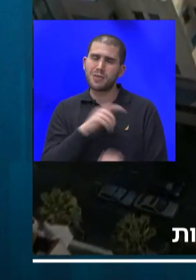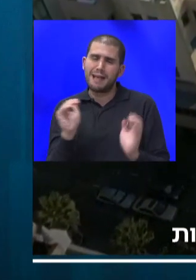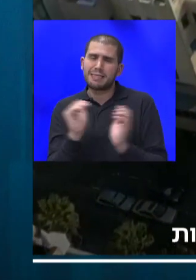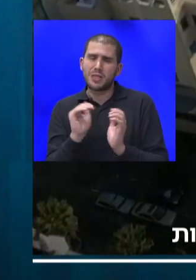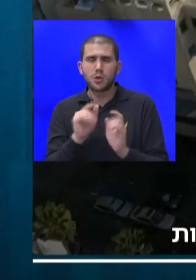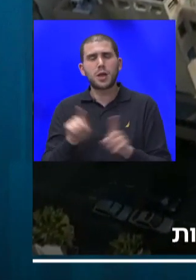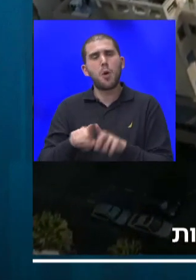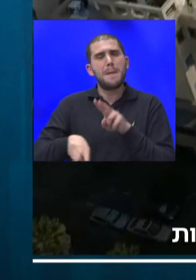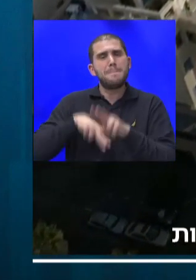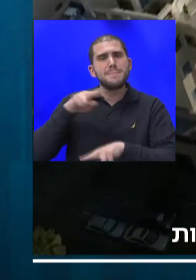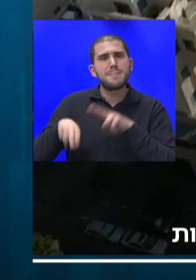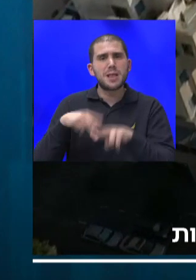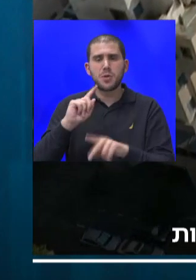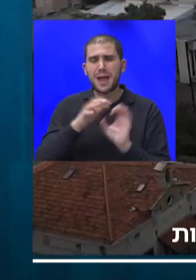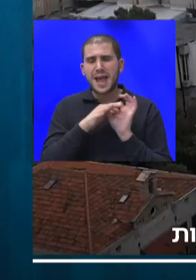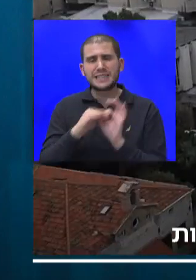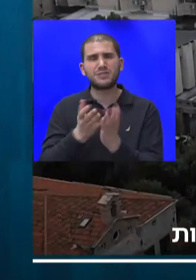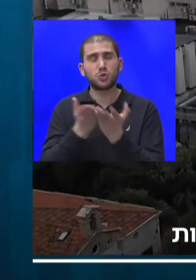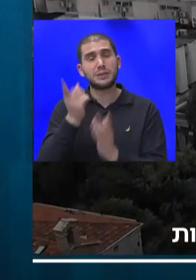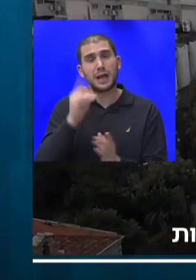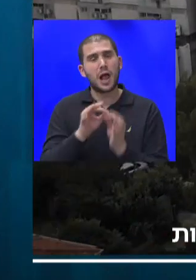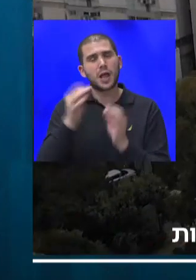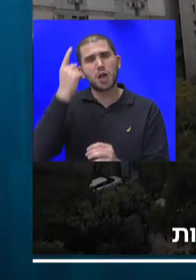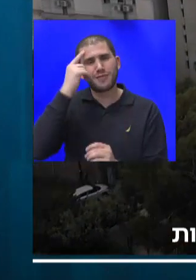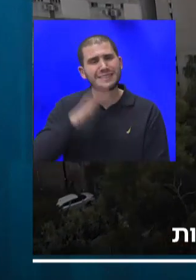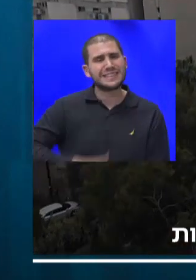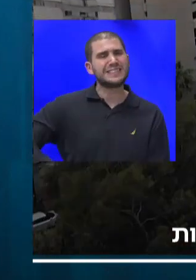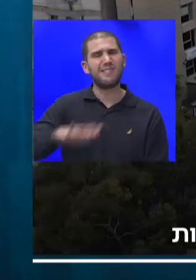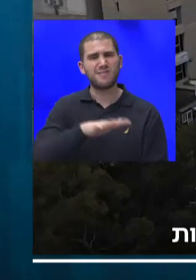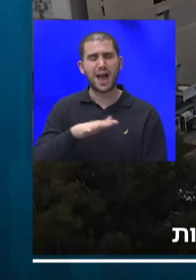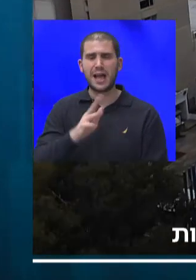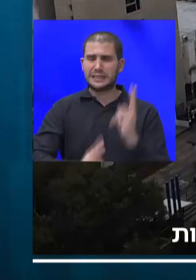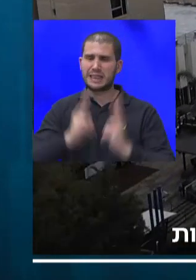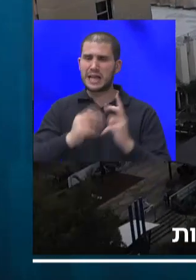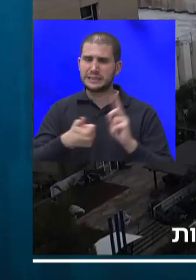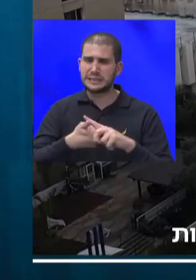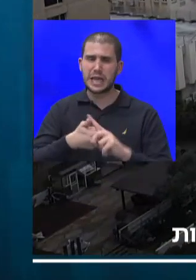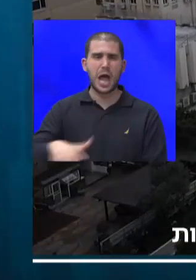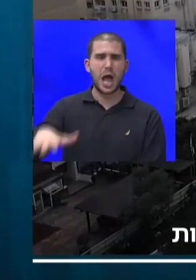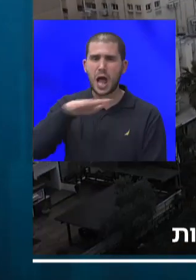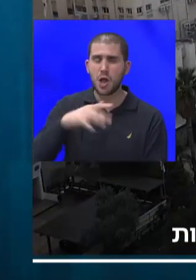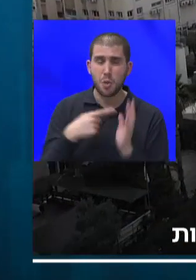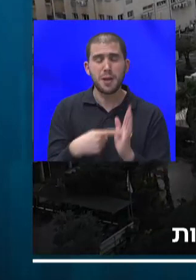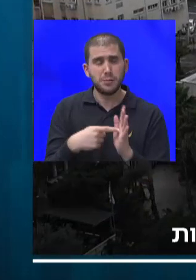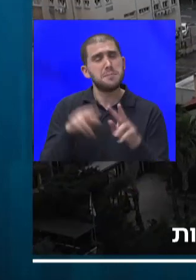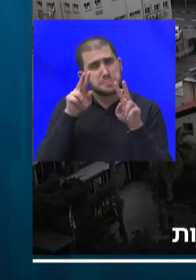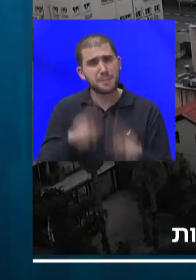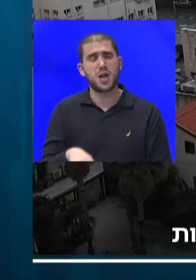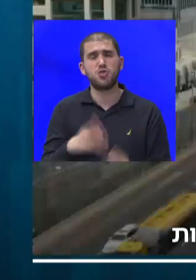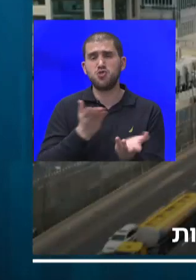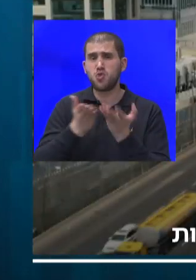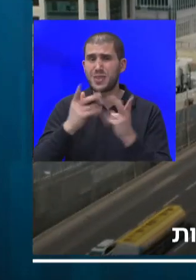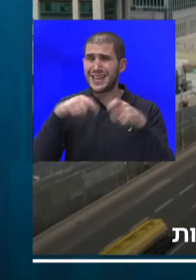רצף השירותים. צריך להתחיל לחשוב על הסביבה, אזורי תעשייה אזוריים, ממש ככה, שירותי חינוך אזוריים,